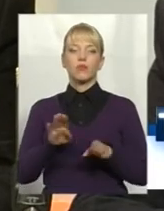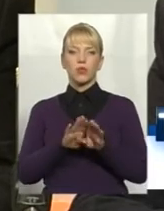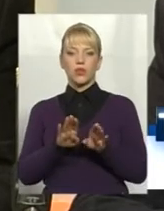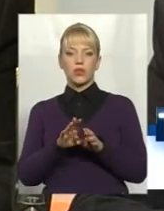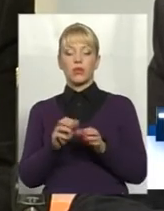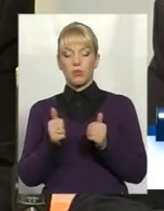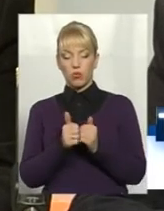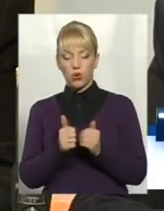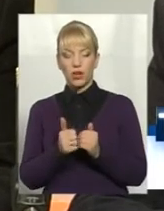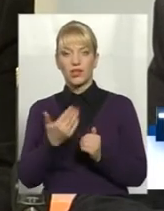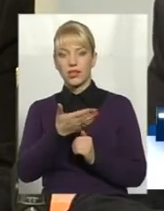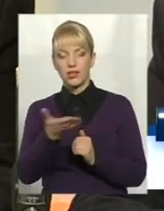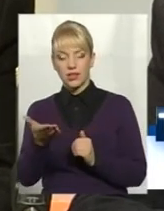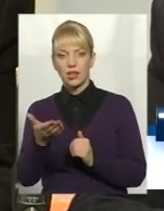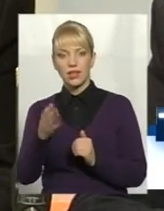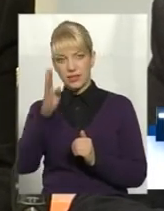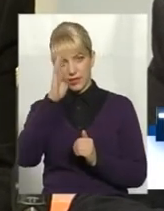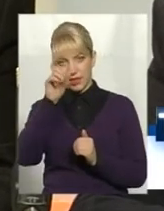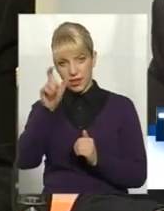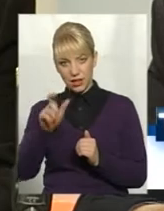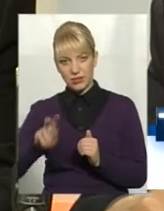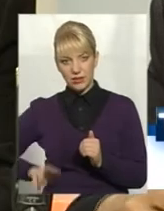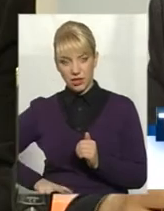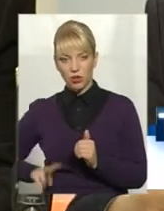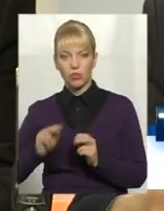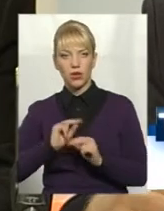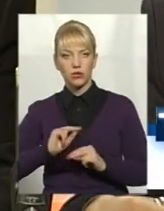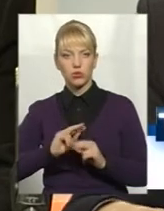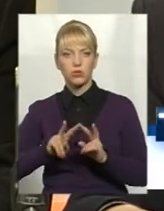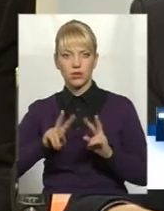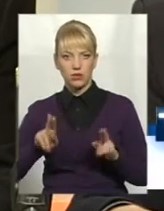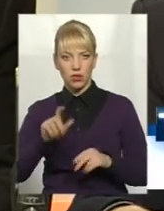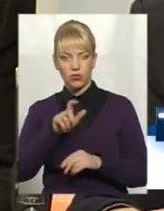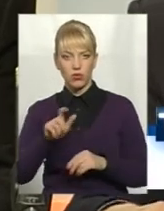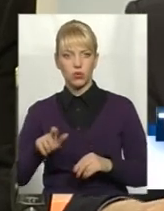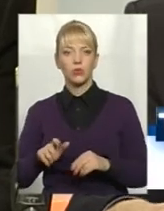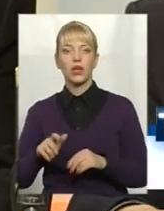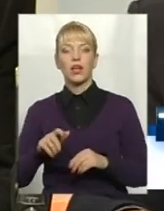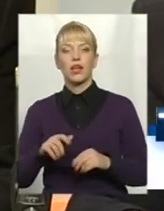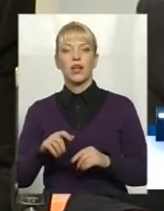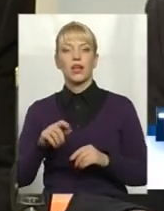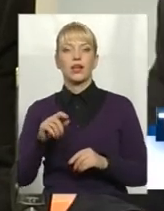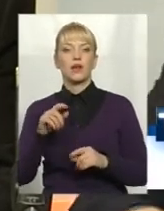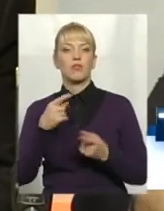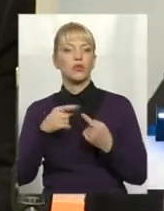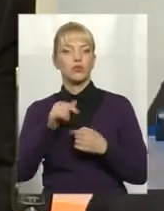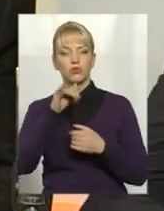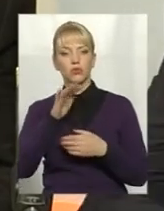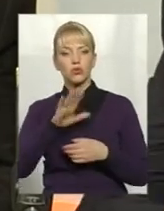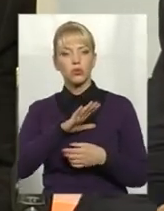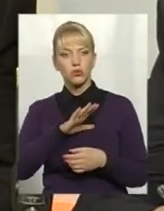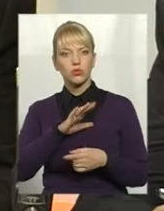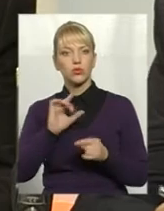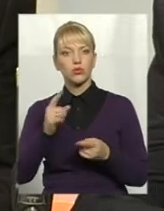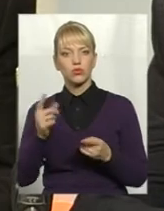працюють. Іншого бути не може. На сьогоднішній день держава може вийти із такого, я б